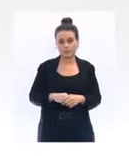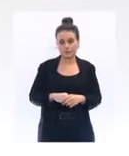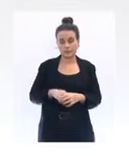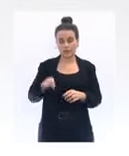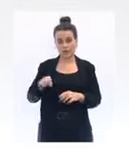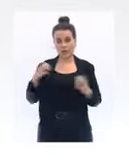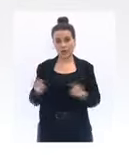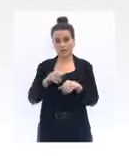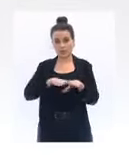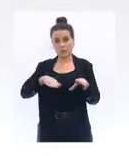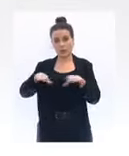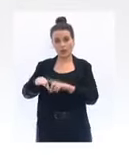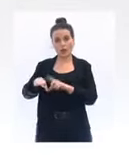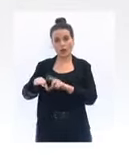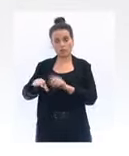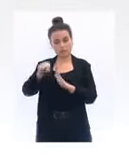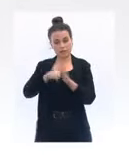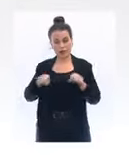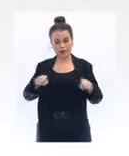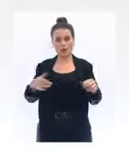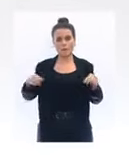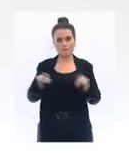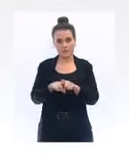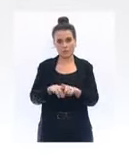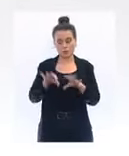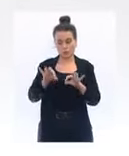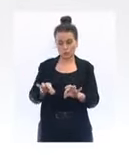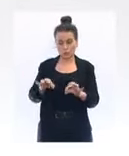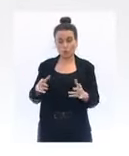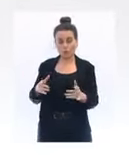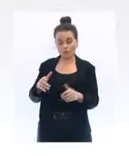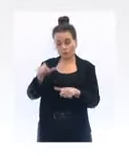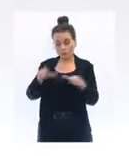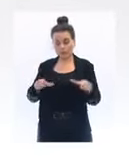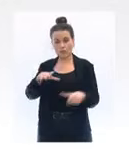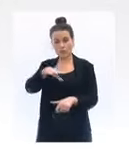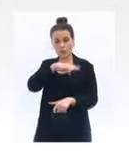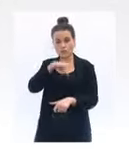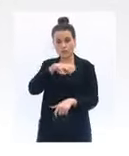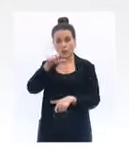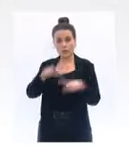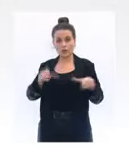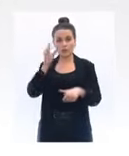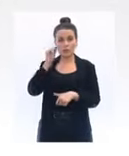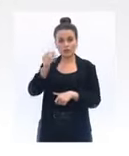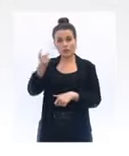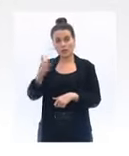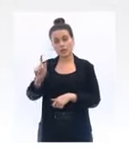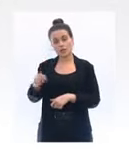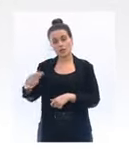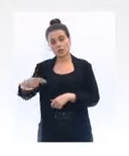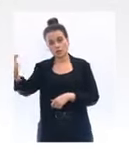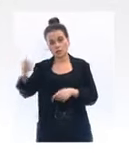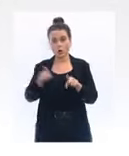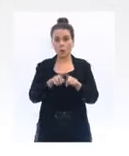périscolaire. Je voudrais pour conclure remercier les professeurs, remercier l'ensemble des personnels de l'éducation nationale, mais aussi les personnels des